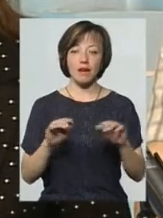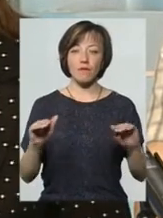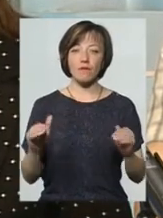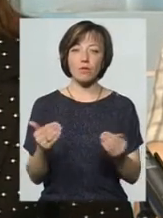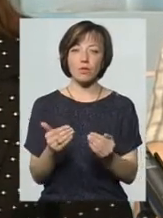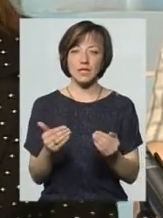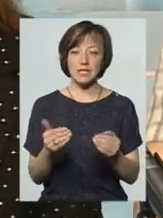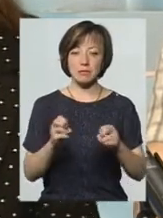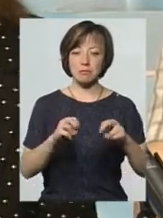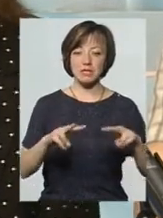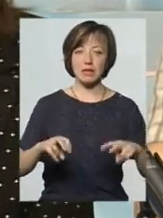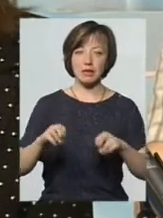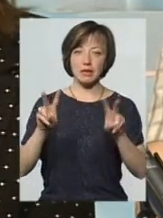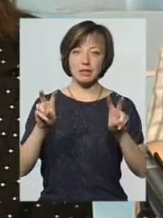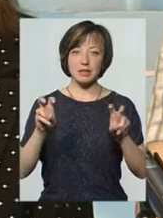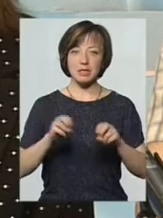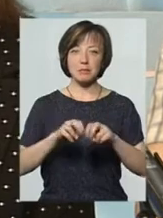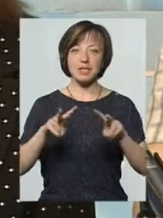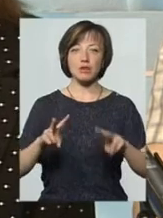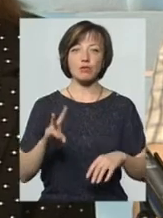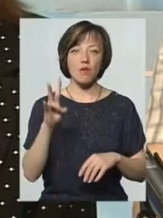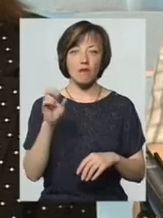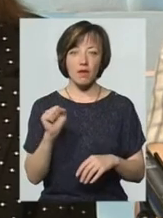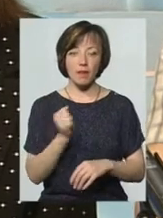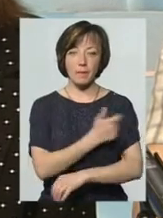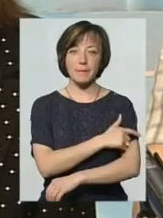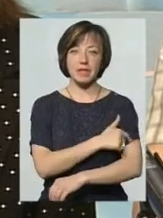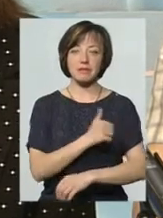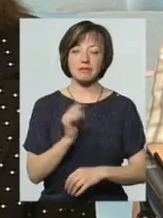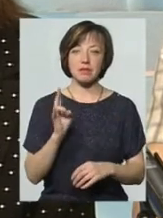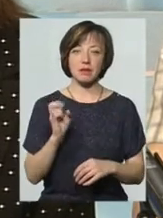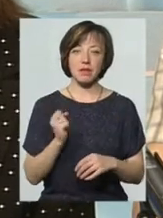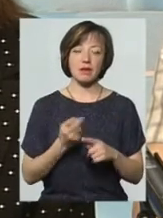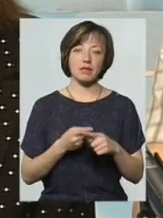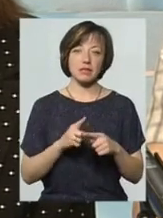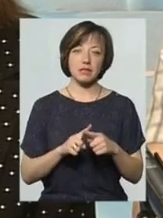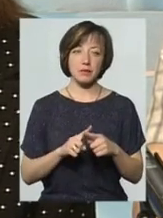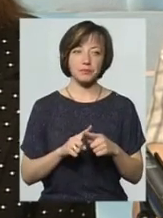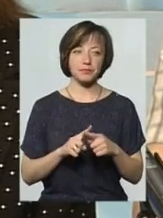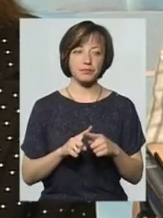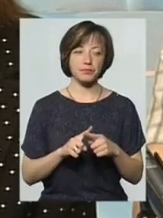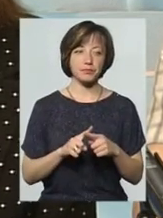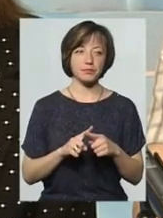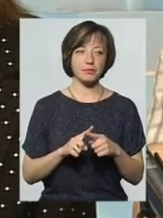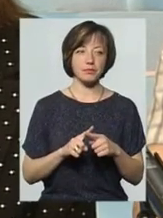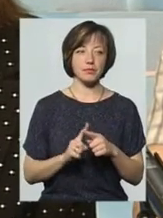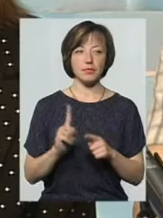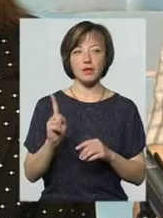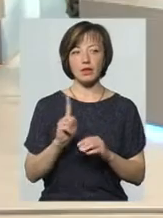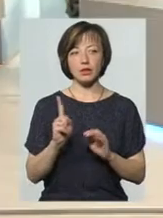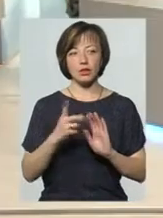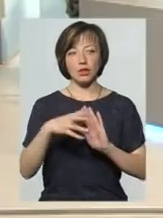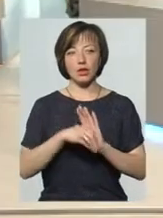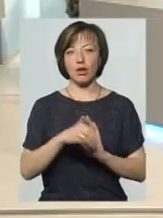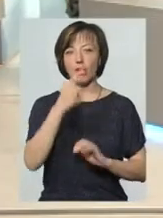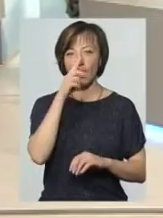спеціалісти, це називається спеціалізована медицина, медицина, це те, що відноситься до... Це